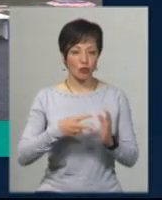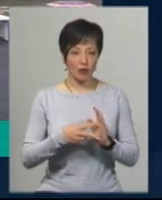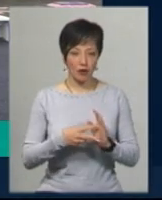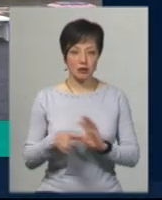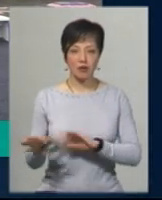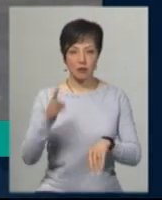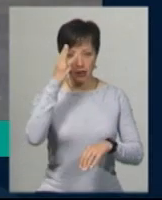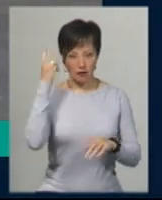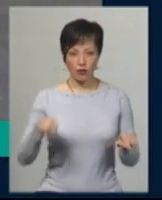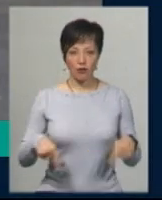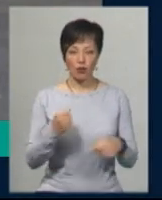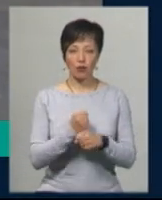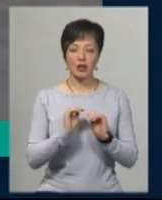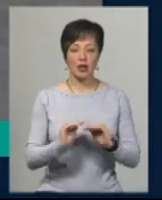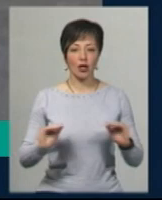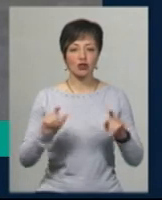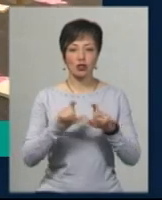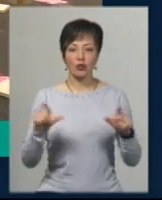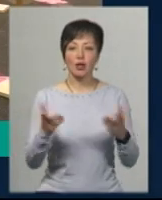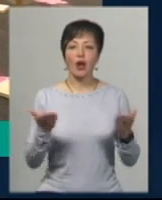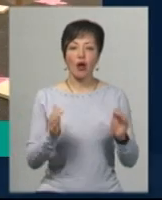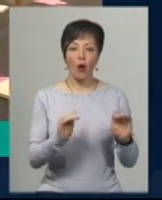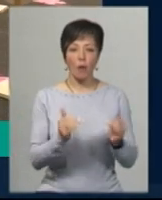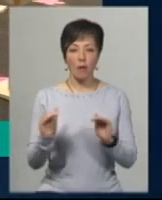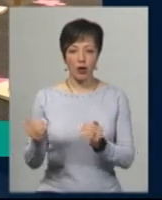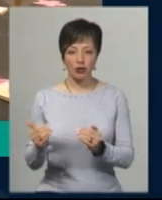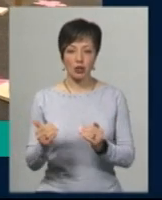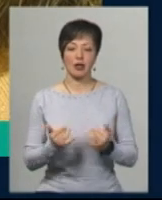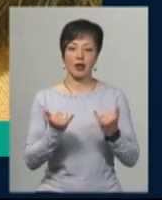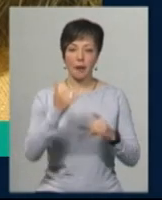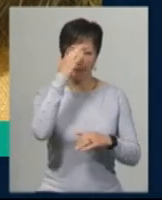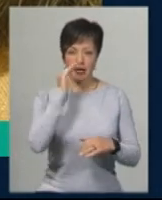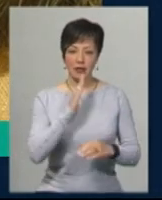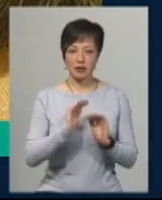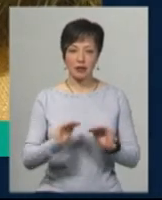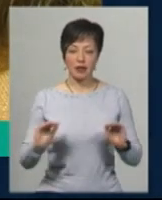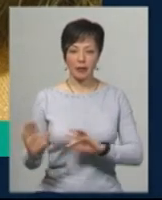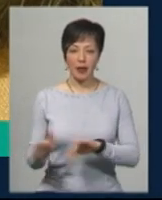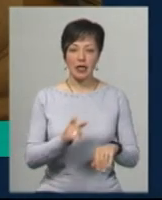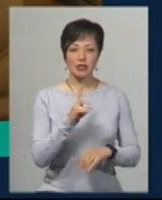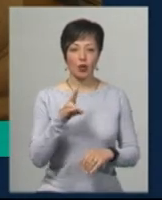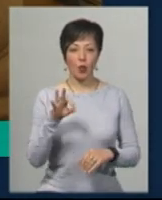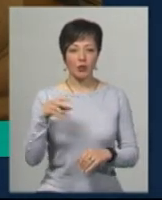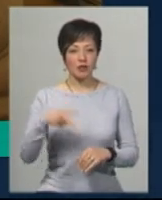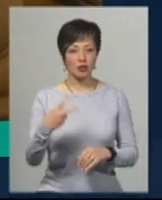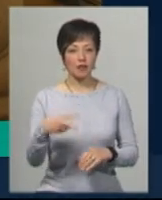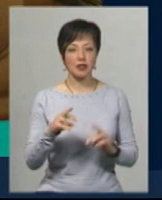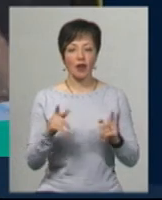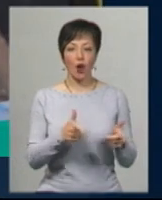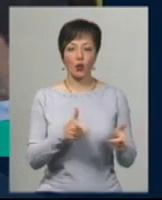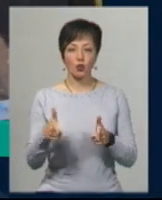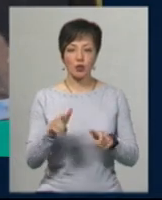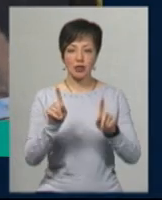У Хмельницькому відновили роботу дитячих садочків, які обмеження діють для батьків та дітей. ЗНО-ТВІ-2020. Як готується до